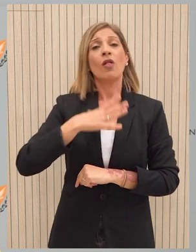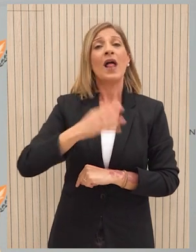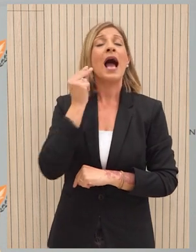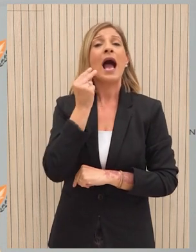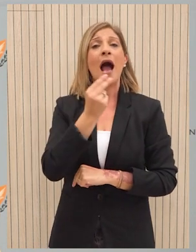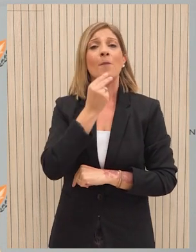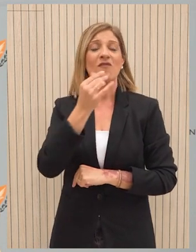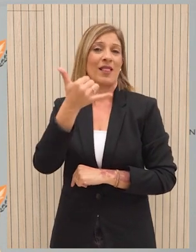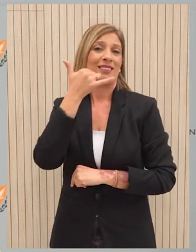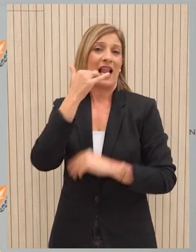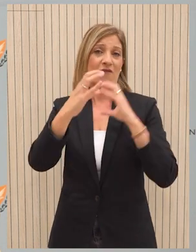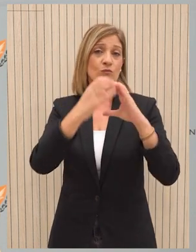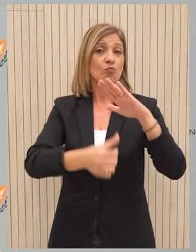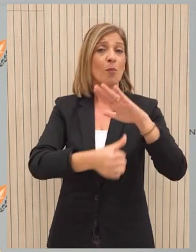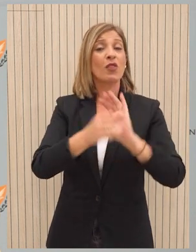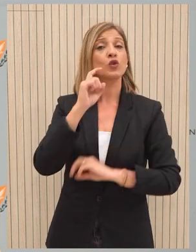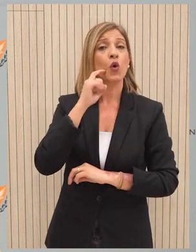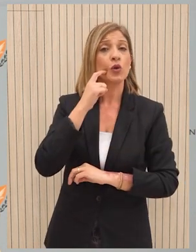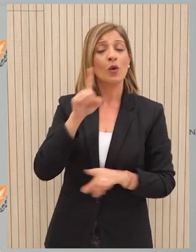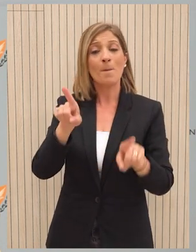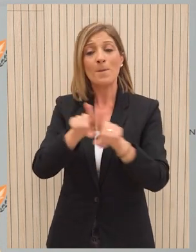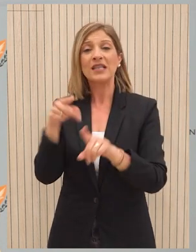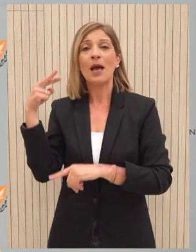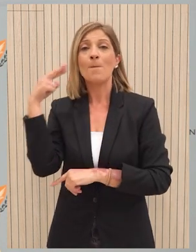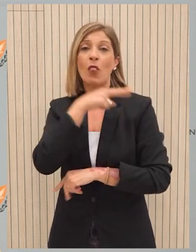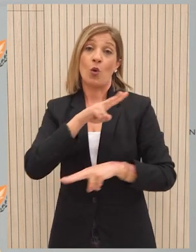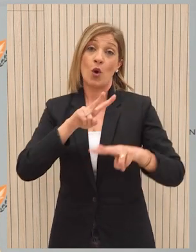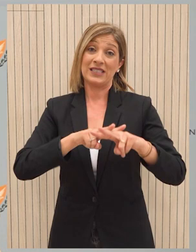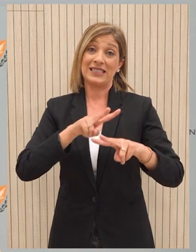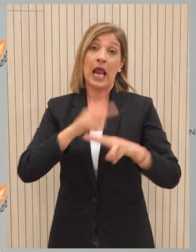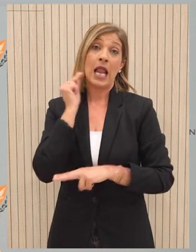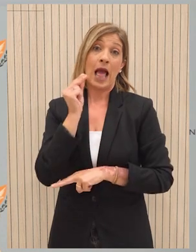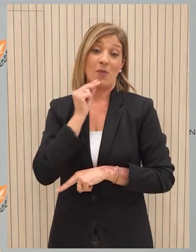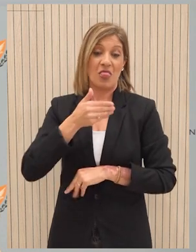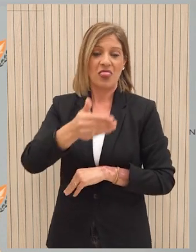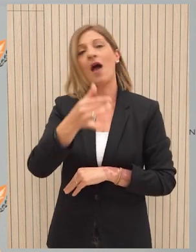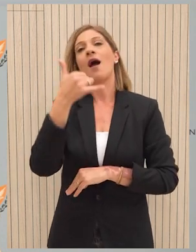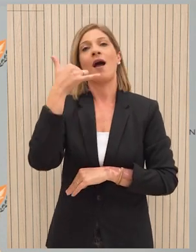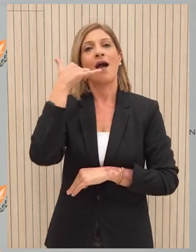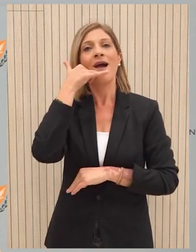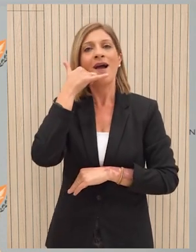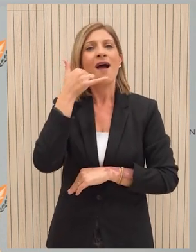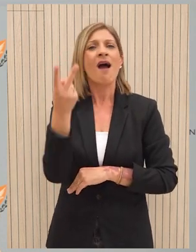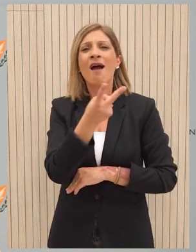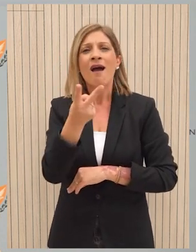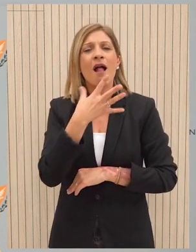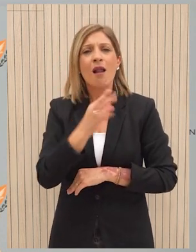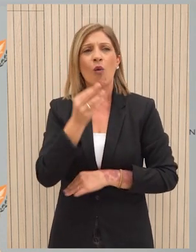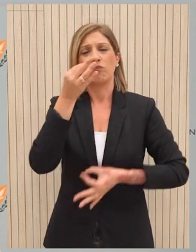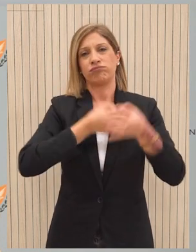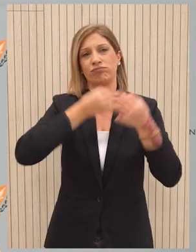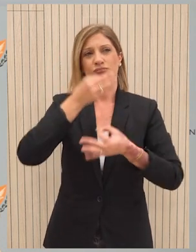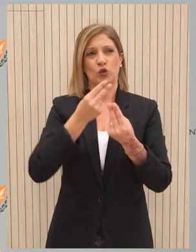απόγευμα τηλεφωνική επικοινωνία ο πρόεδρος Χρυστοδουλίδης με τον Πρωθυπουργό του Ισραήλ για να συζητηθούν οι τρόποι υλοποίησης αυτής της πρωτοβουλίας.